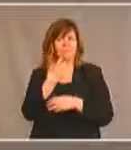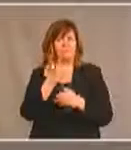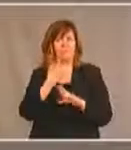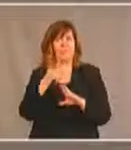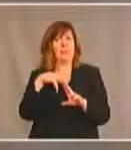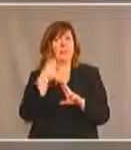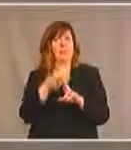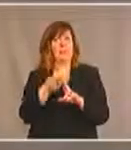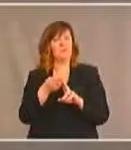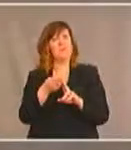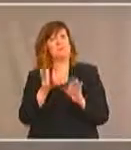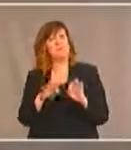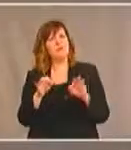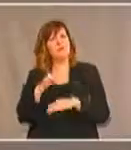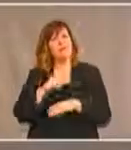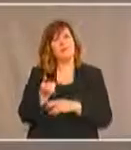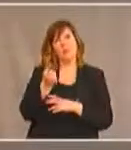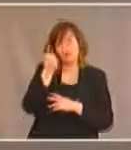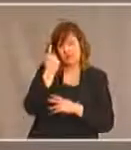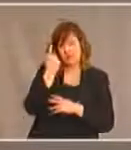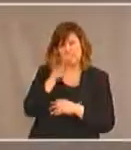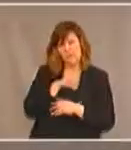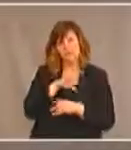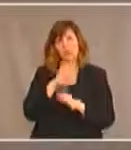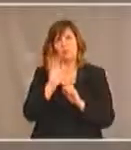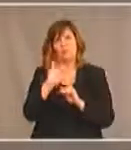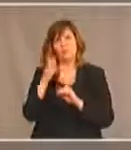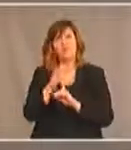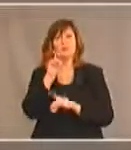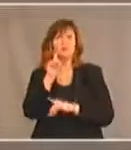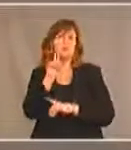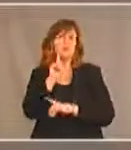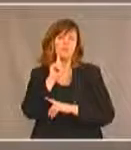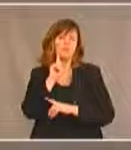il faut comprendre la culture des sourds